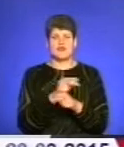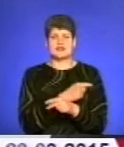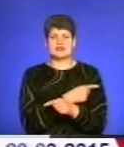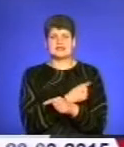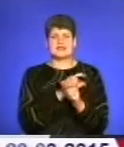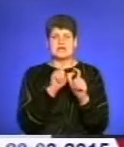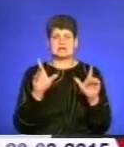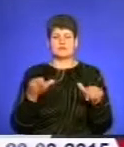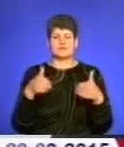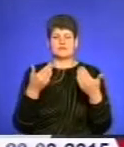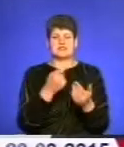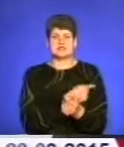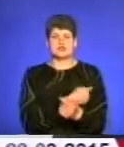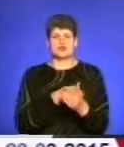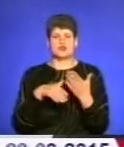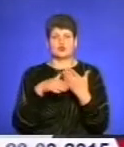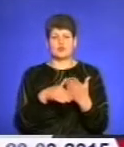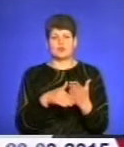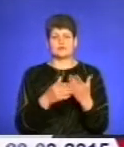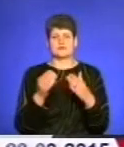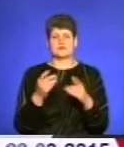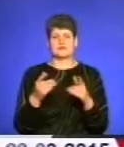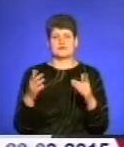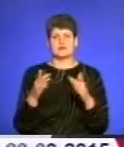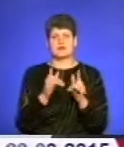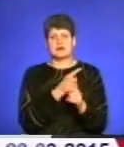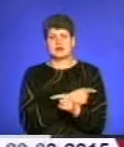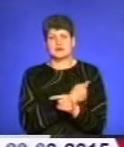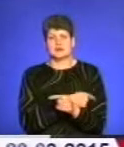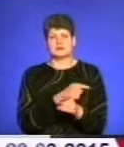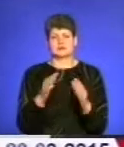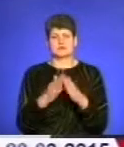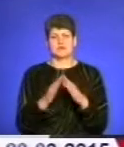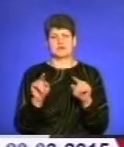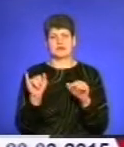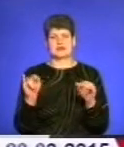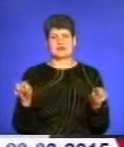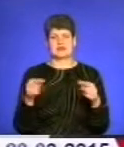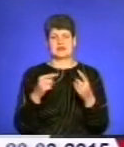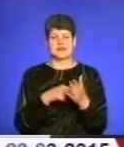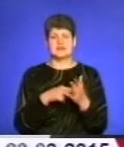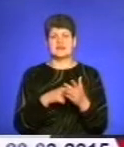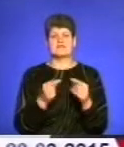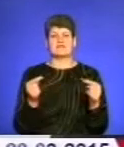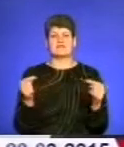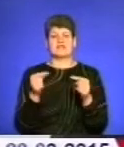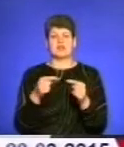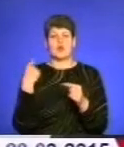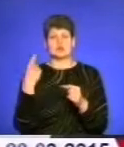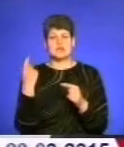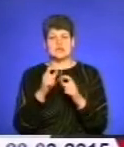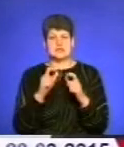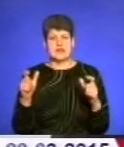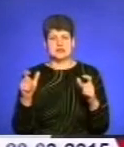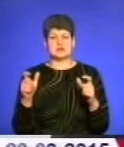надаватися медична допомога, як амбулаторна, так і стаціонарна, так і реабілітація. Наказуємо визначені як обласні заклади